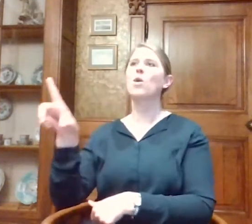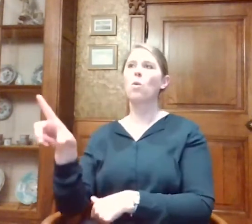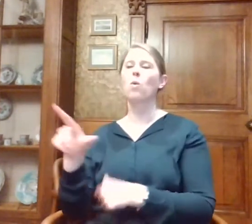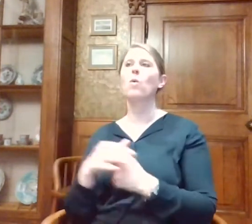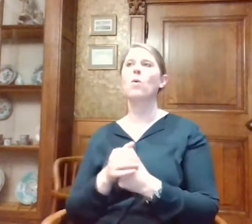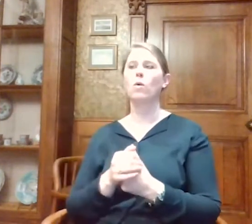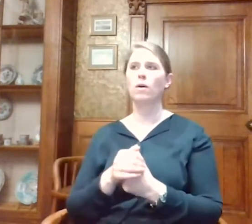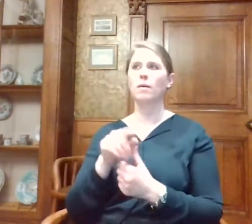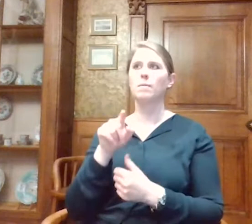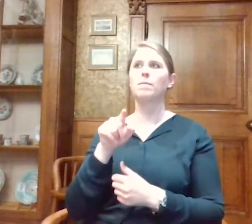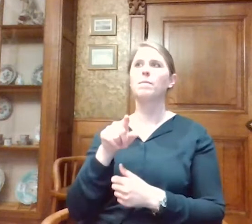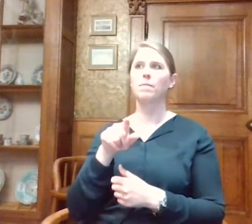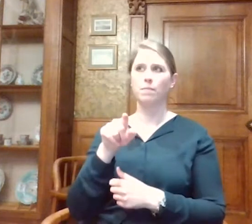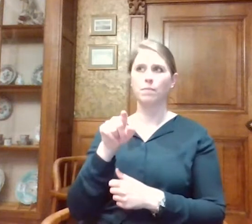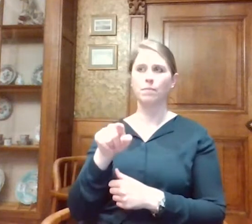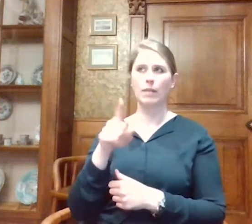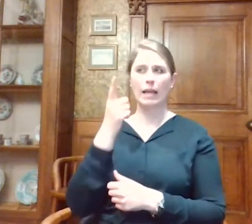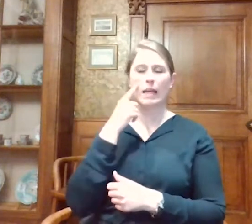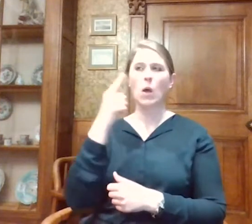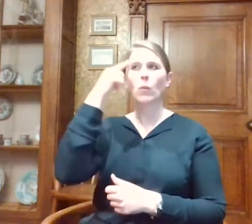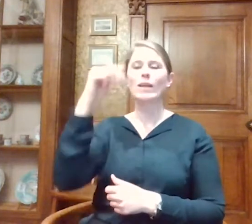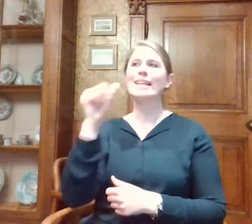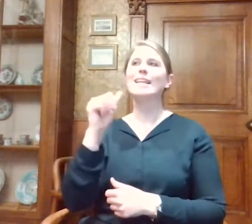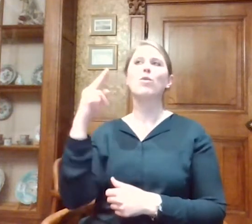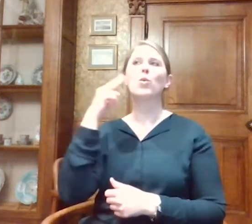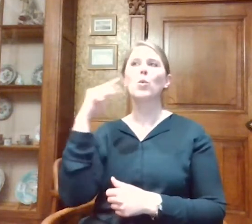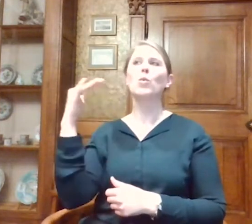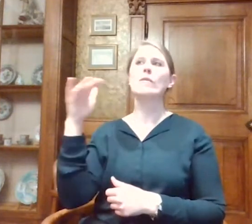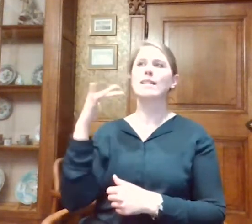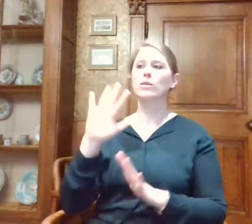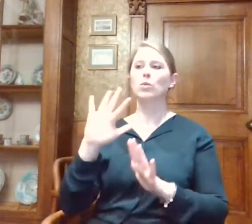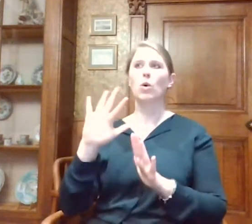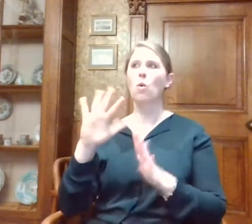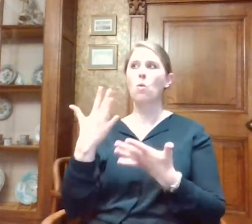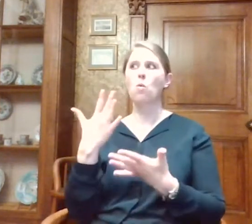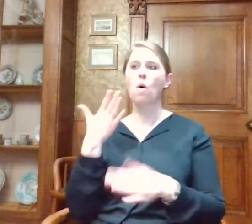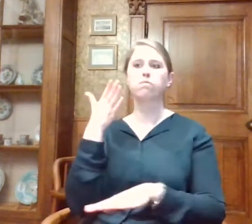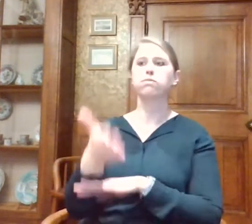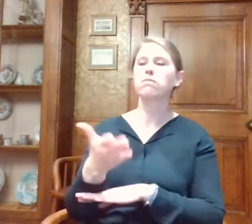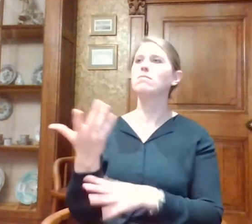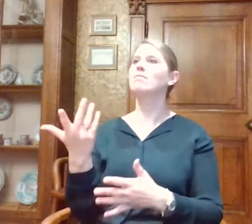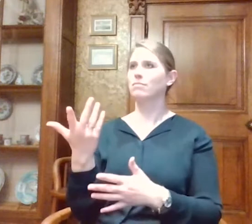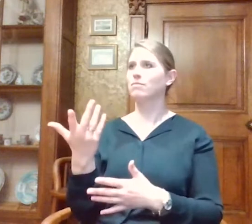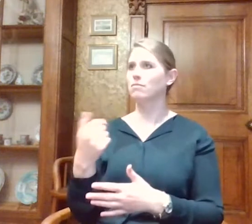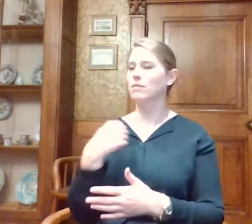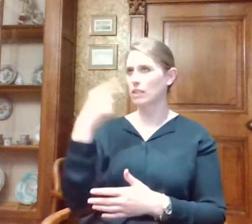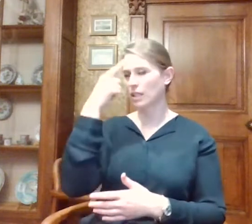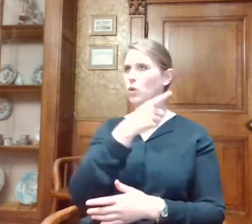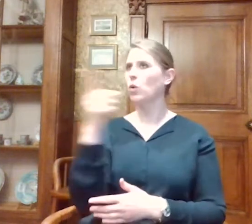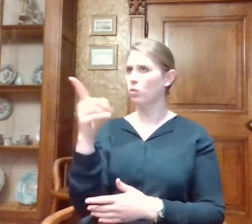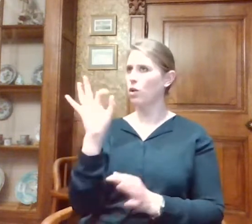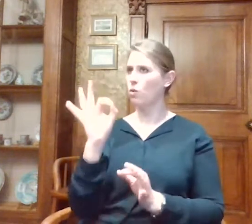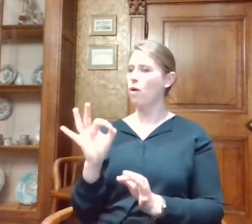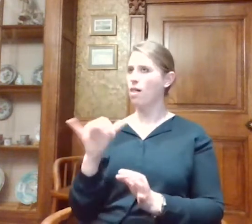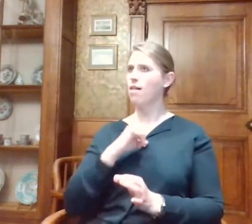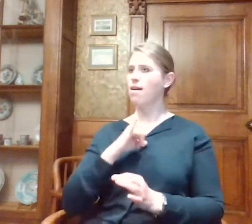Maar het was dus voor hen niet duidelijk hoe groot de drempel zou zijn om dit waar te maken. Maar ik vermoed dat jullie wel kunnen beamen dat er